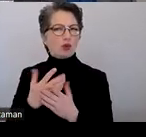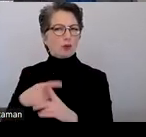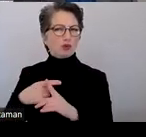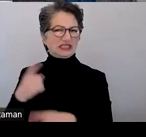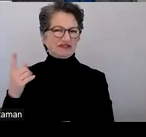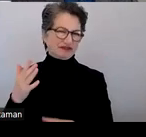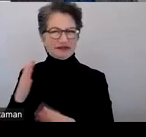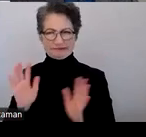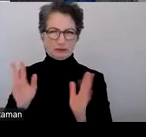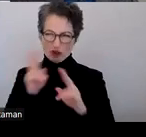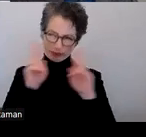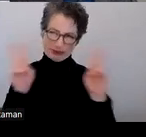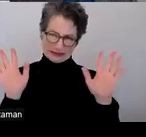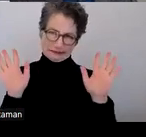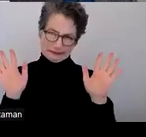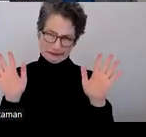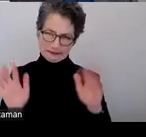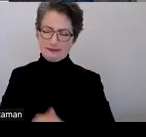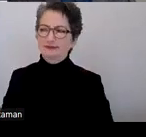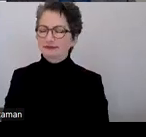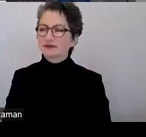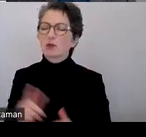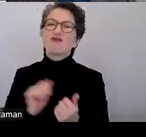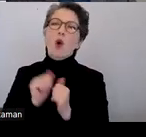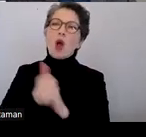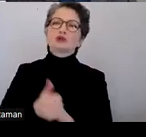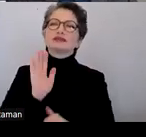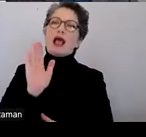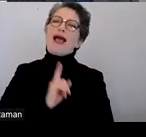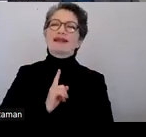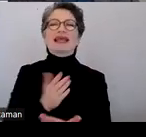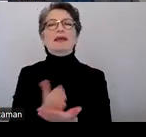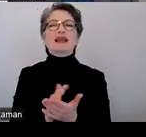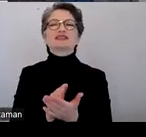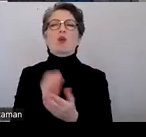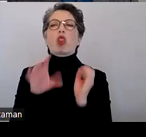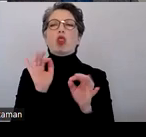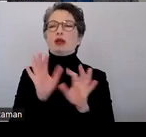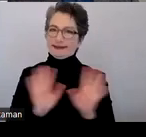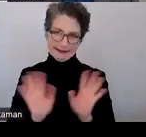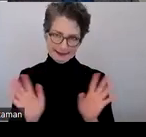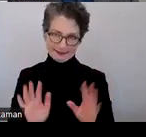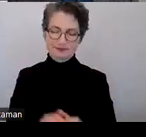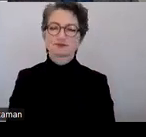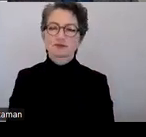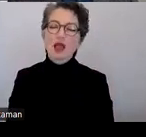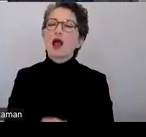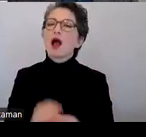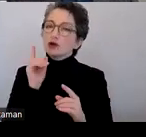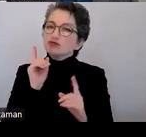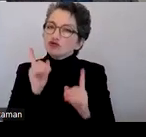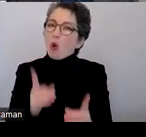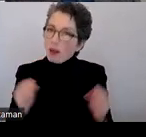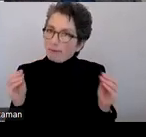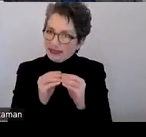Ja, also da muss man aufpassen, dass man nicht schon die Interpretation reinmacht. Zutreffend sollte es natürlich sein, da gehört zum Beispiel